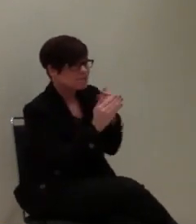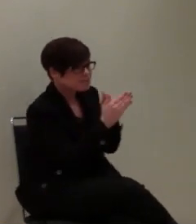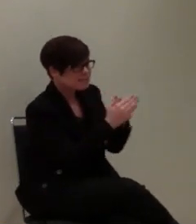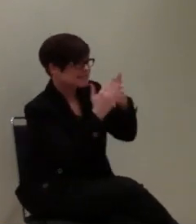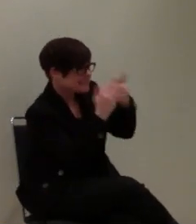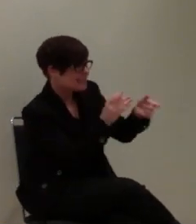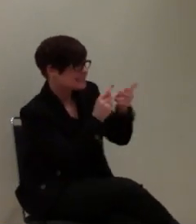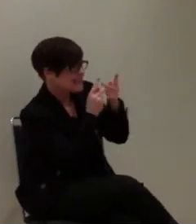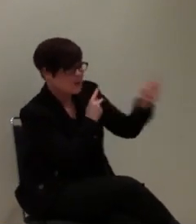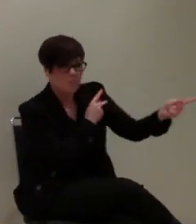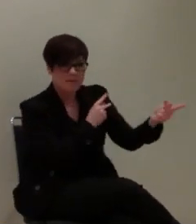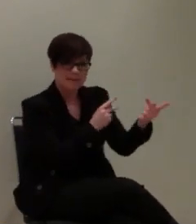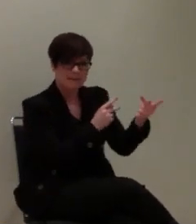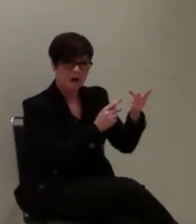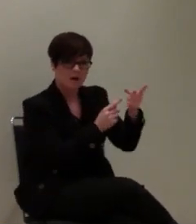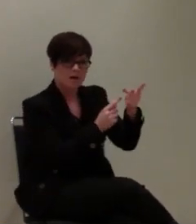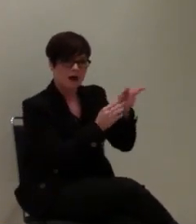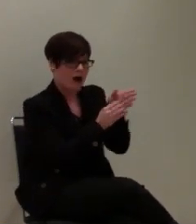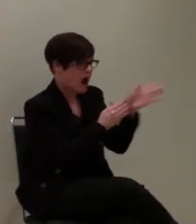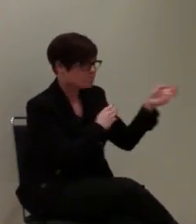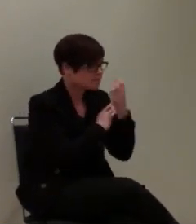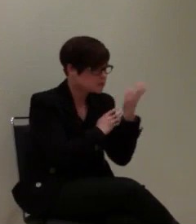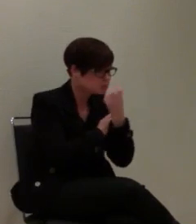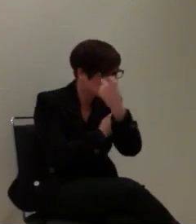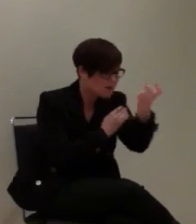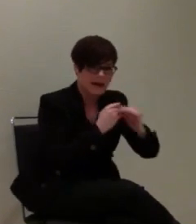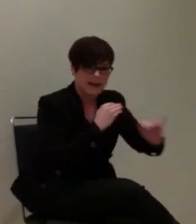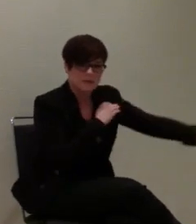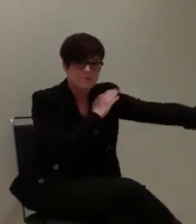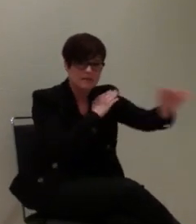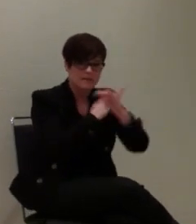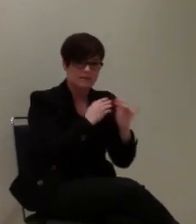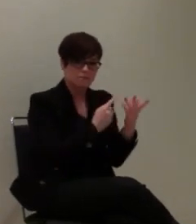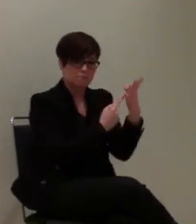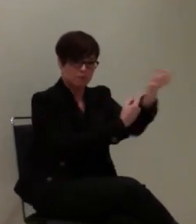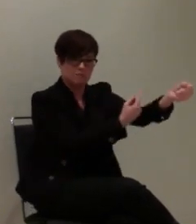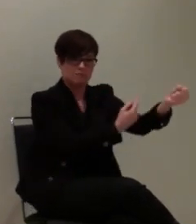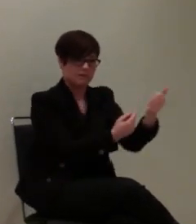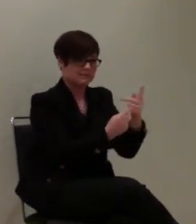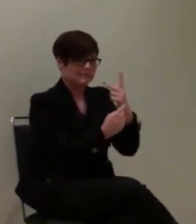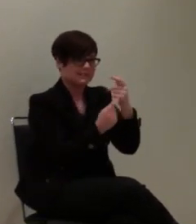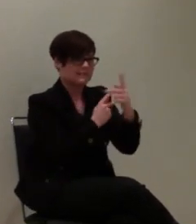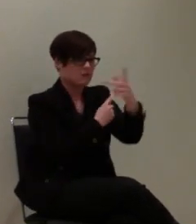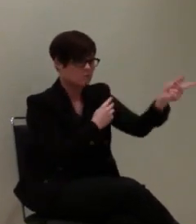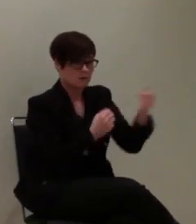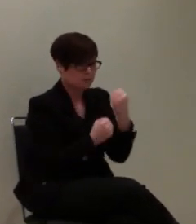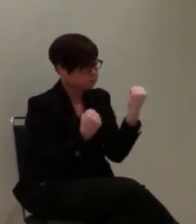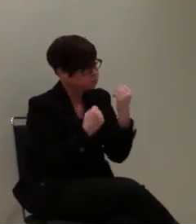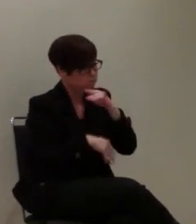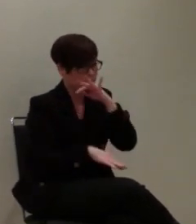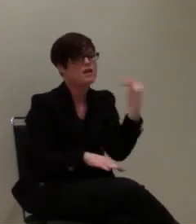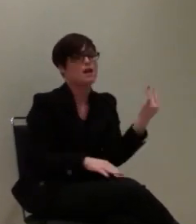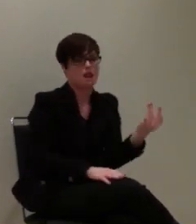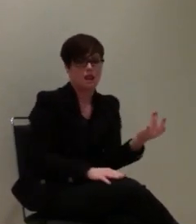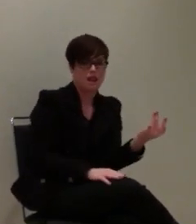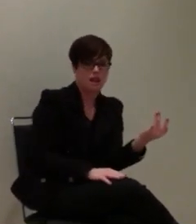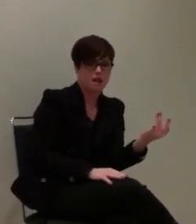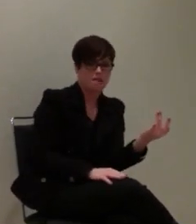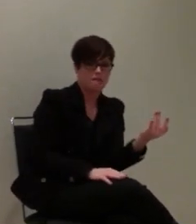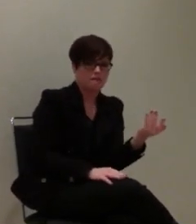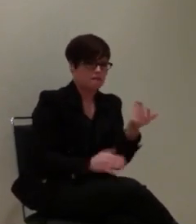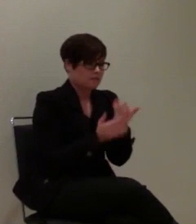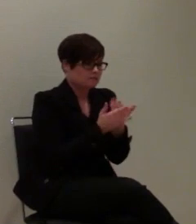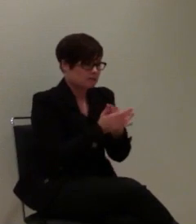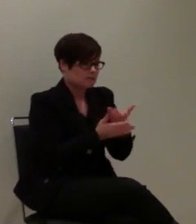viel. Sechs Kilometer abzusuchen, ein Gebiet mit einem Radius von sechs Kilometer. Das ist ordentlich. Deswegen